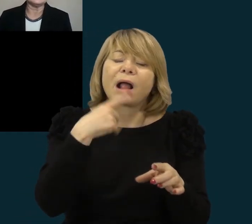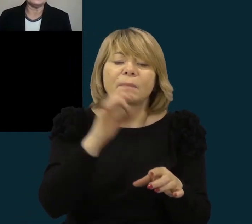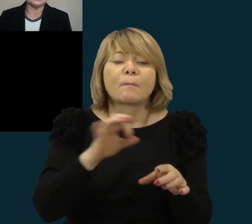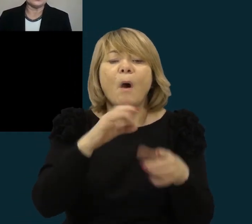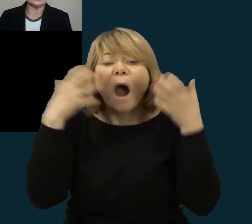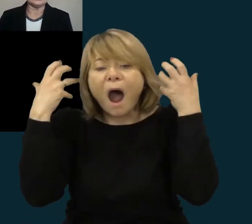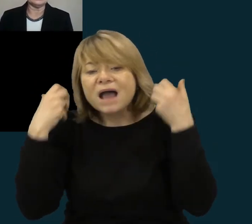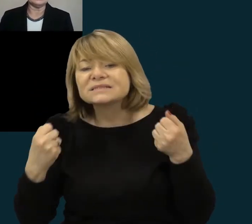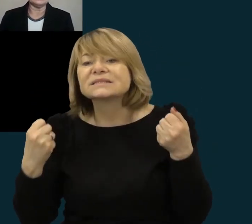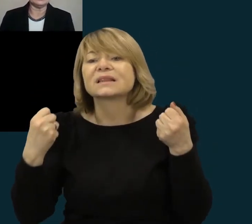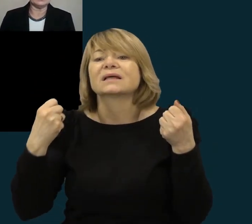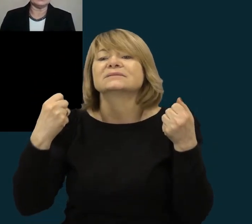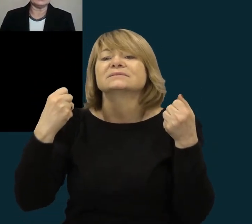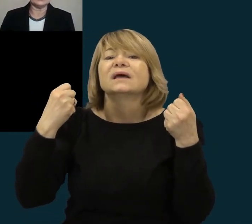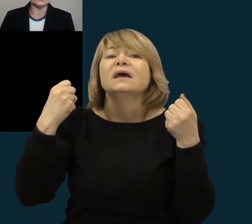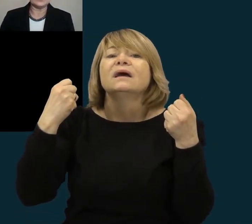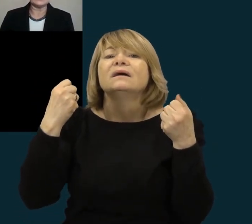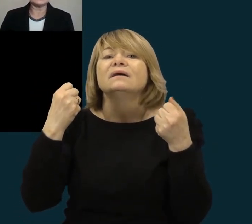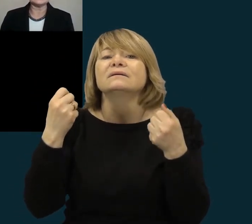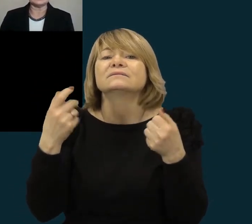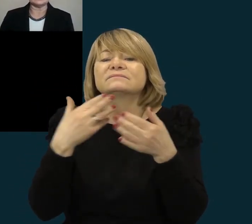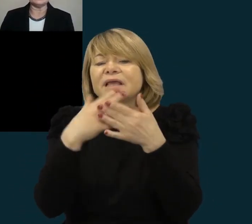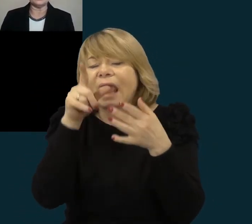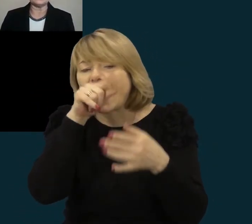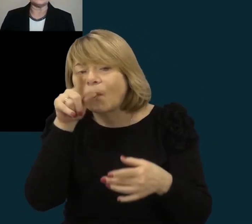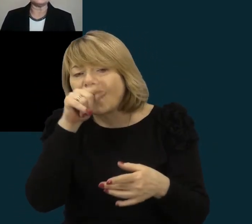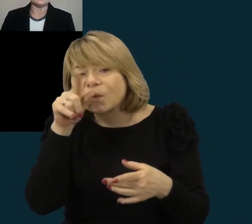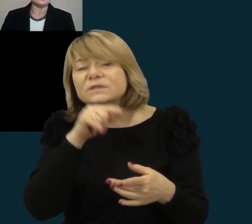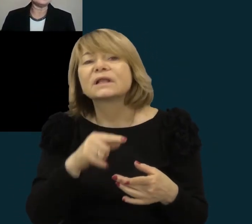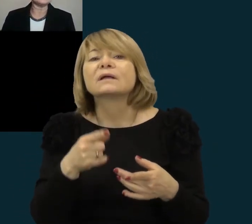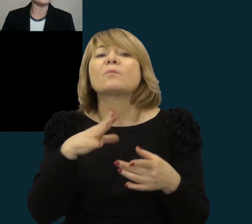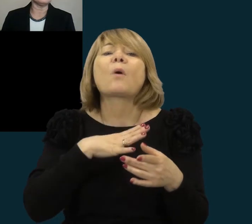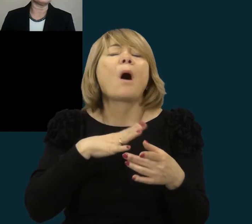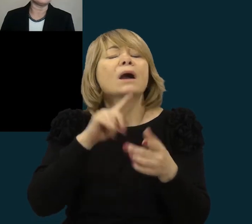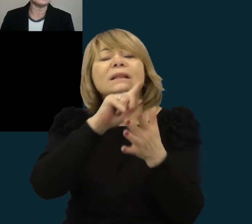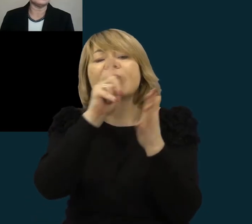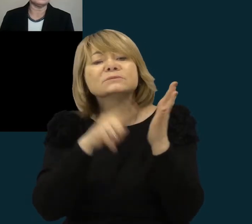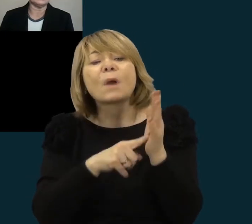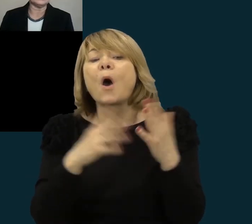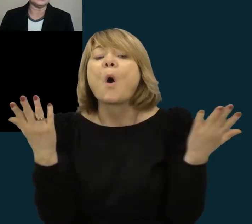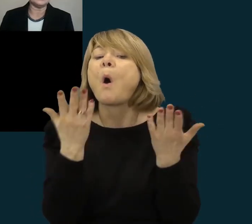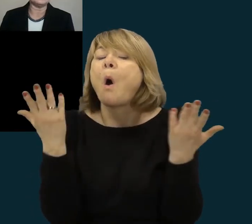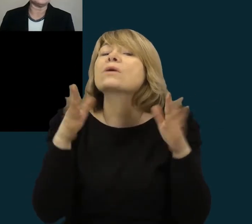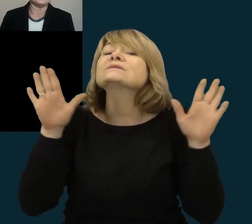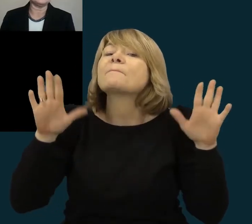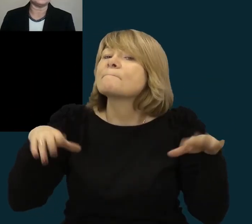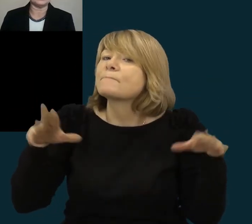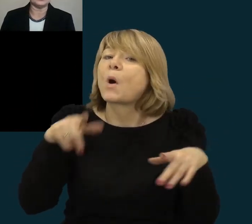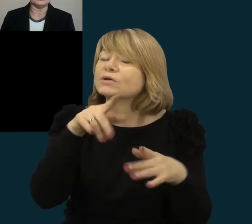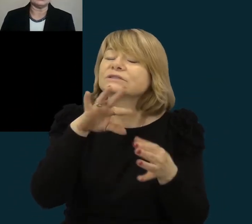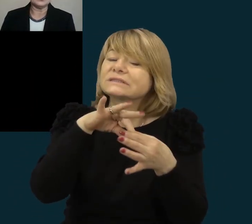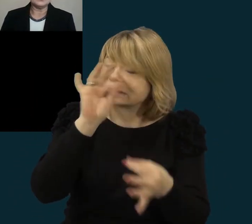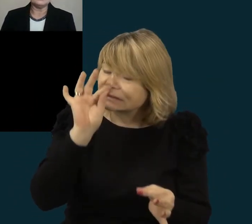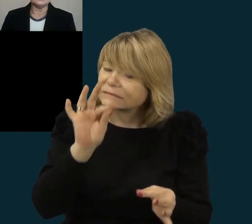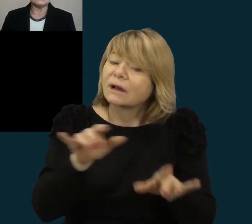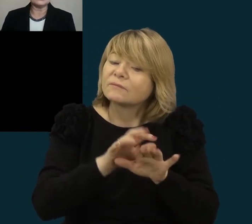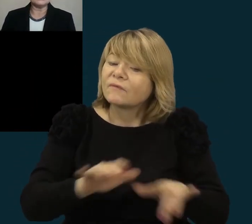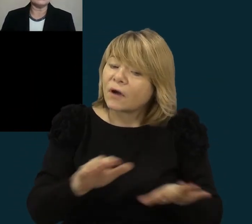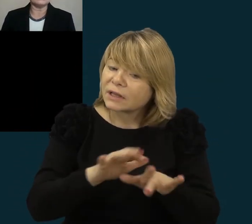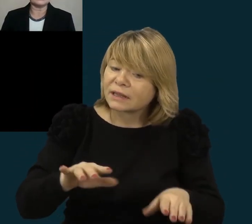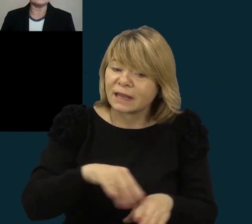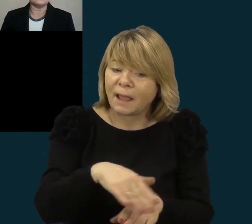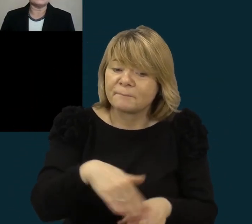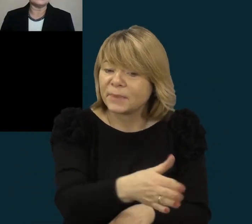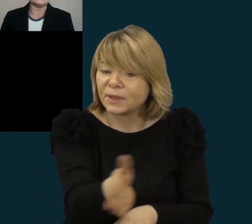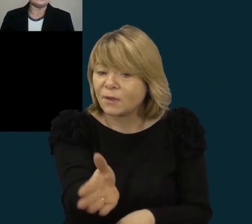kiti žvėris ar tai paukščiai. Šią piesę solo groje vėl mančelė pritarintu ir pepionui. Paukštį,